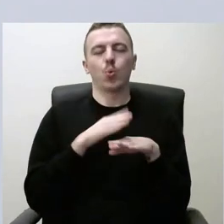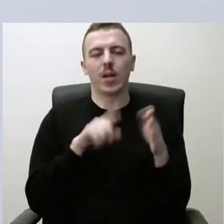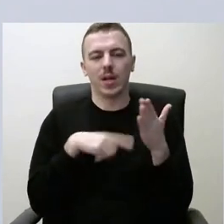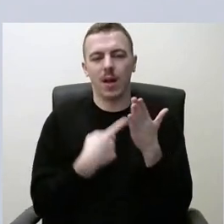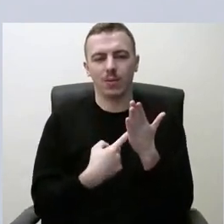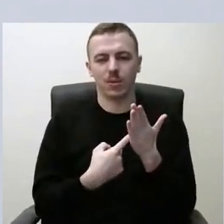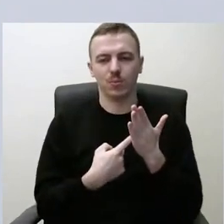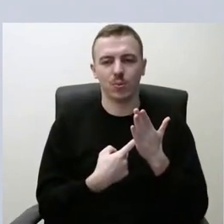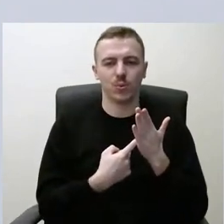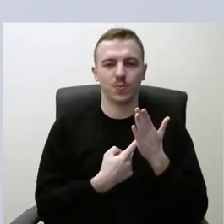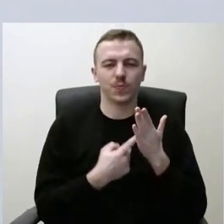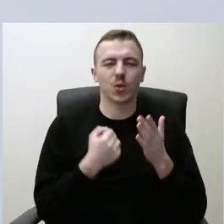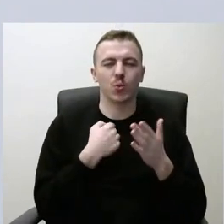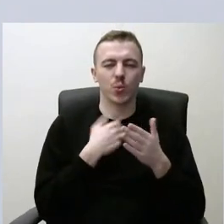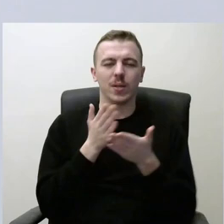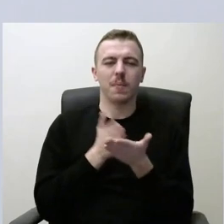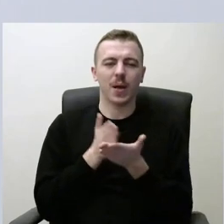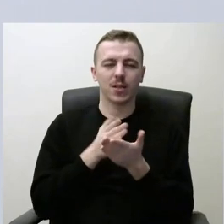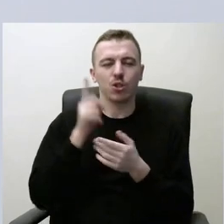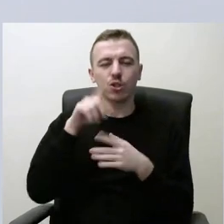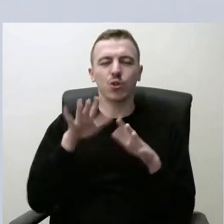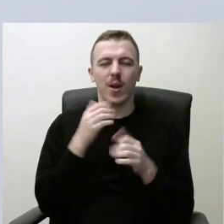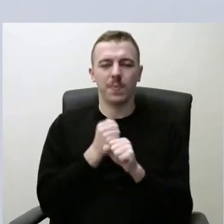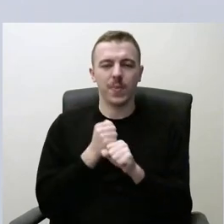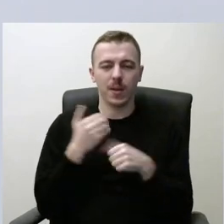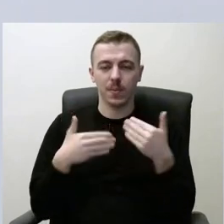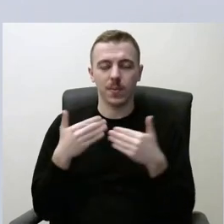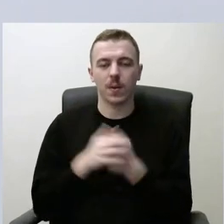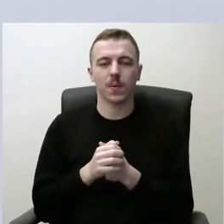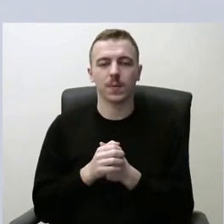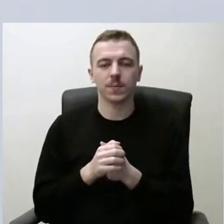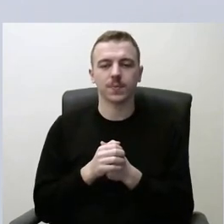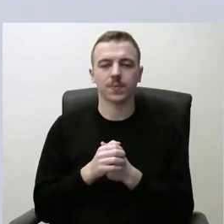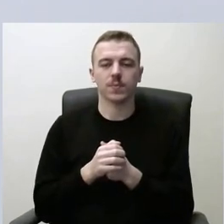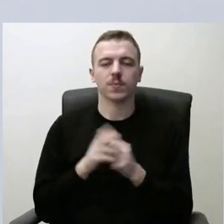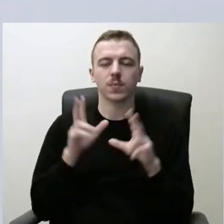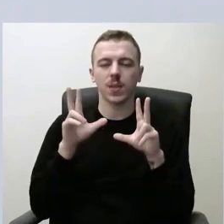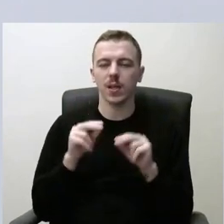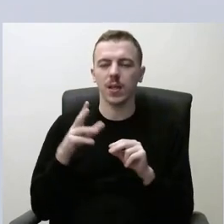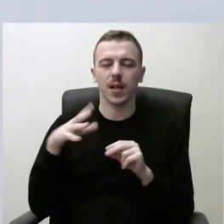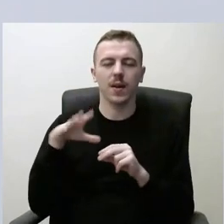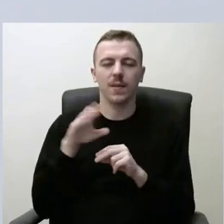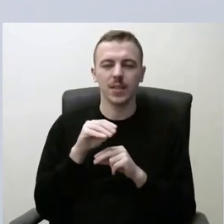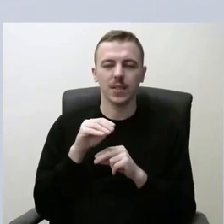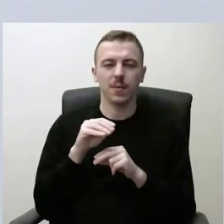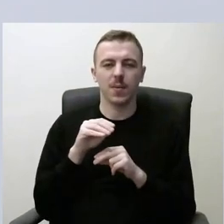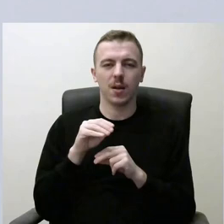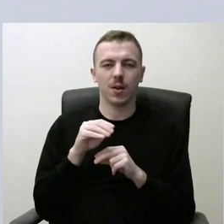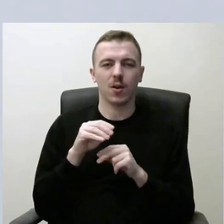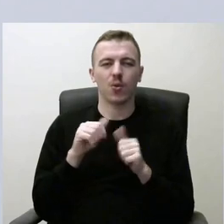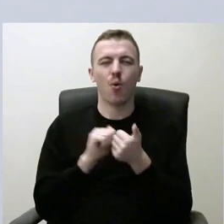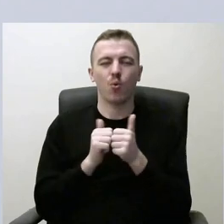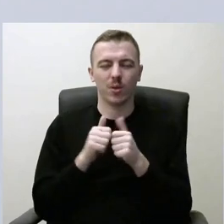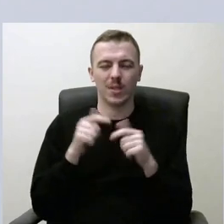turinti patirti, žinanti kaip tą daryti. Ir tikrai visame, sakysim, šitam konkurencinėme tape,